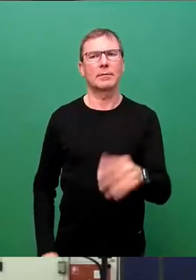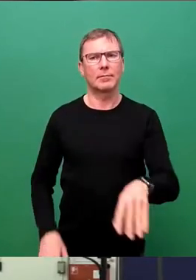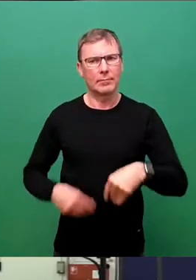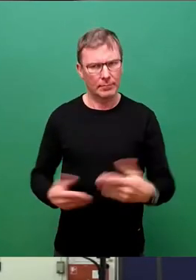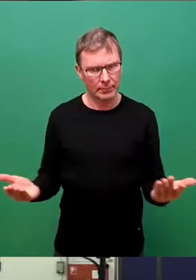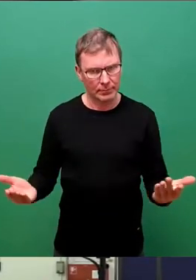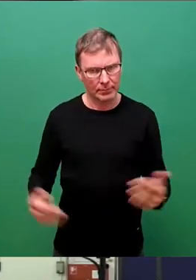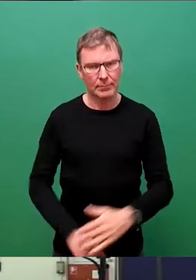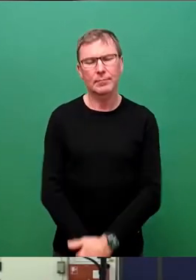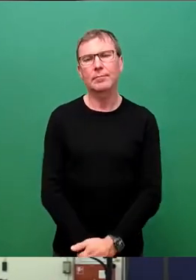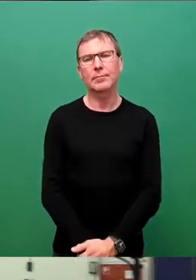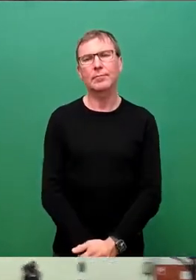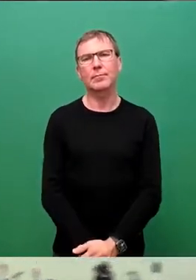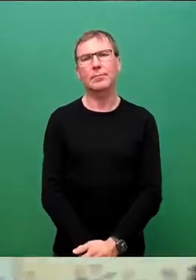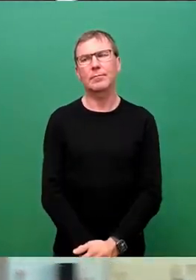Stimmzeichen.